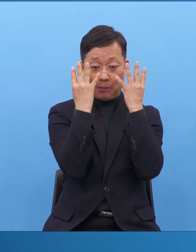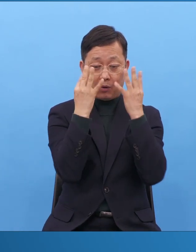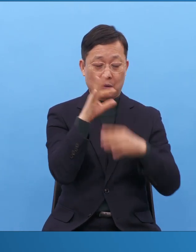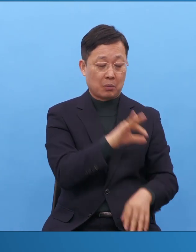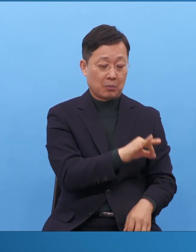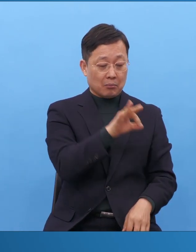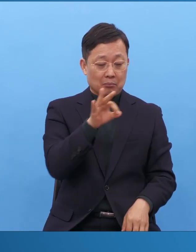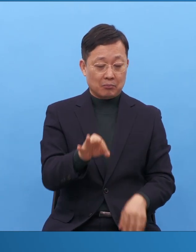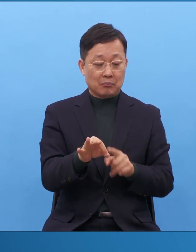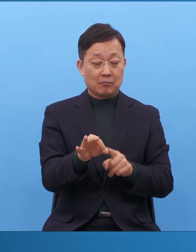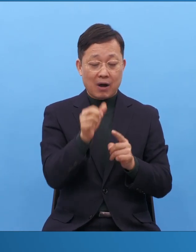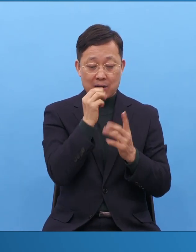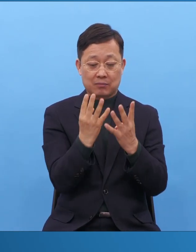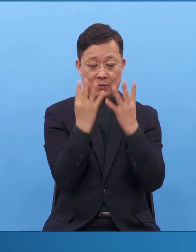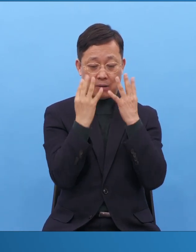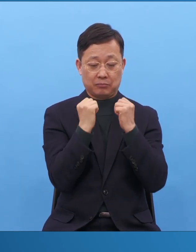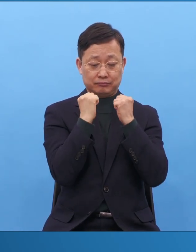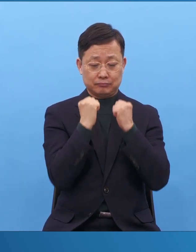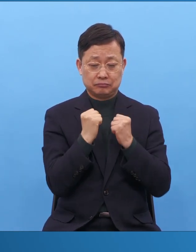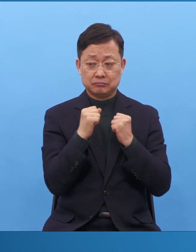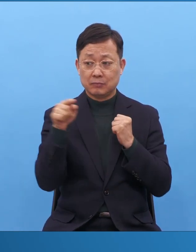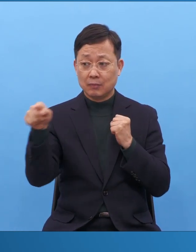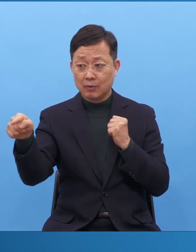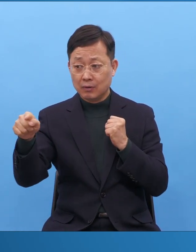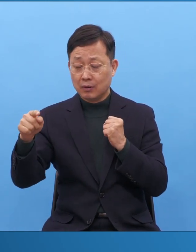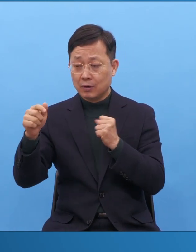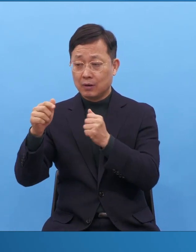그것도 만나기 너무 좋아 감옥 소로 딱 가니까